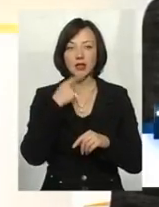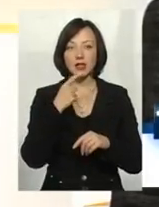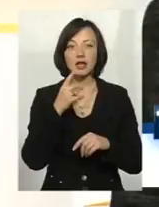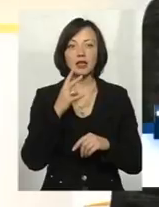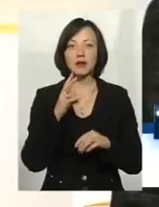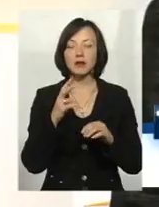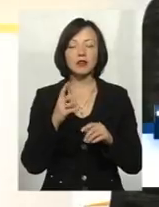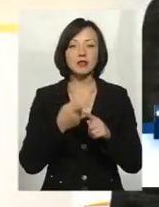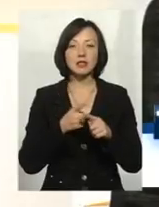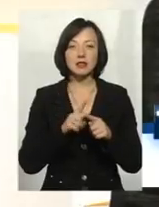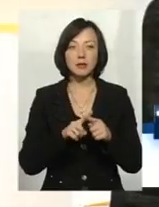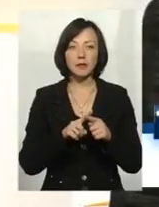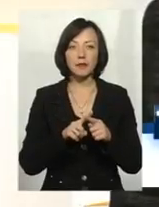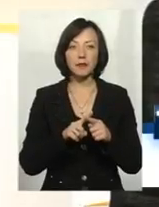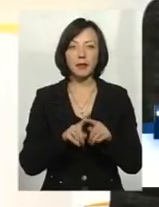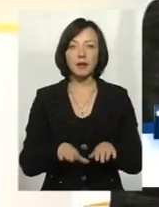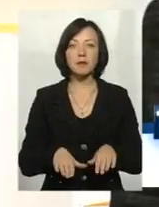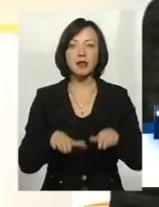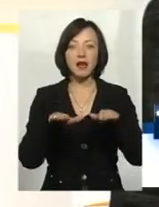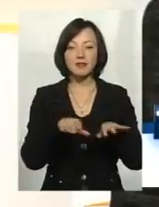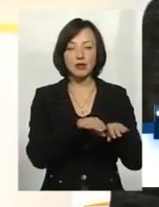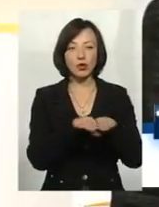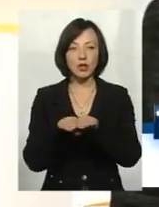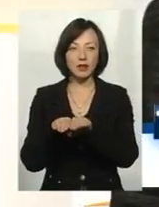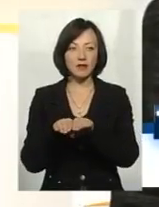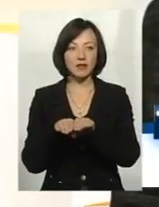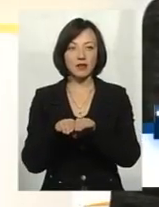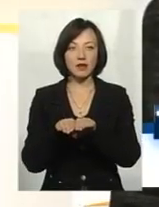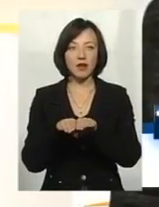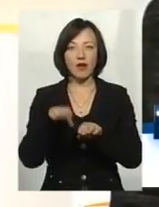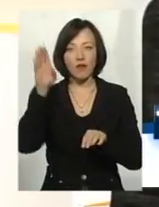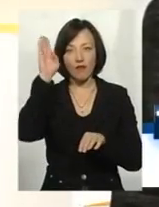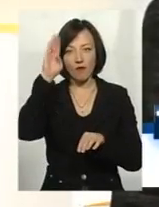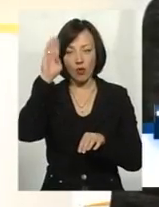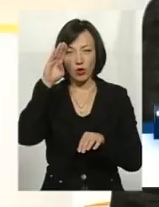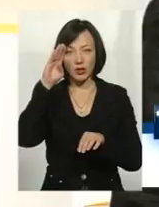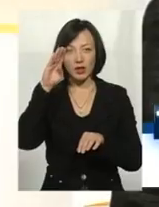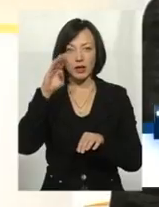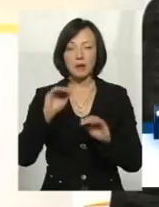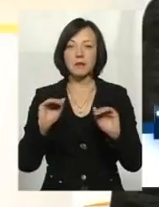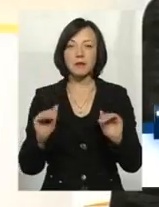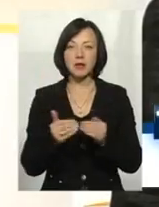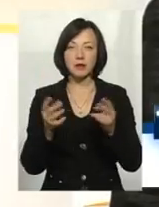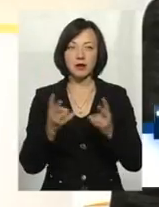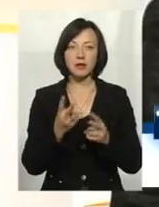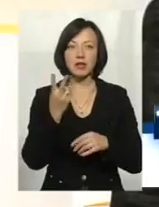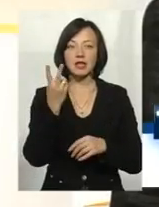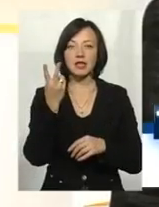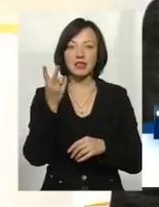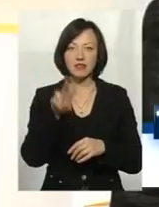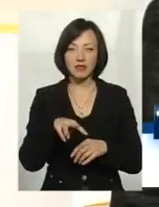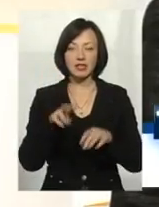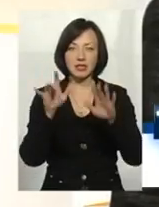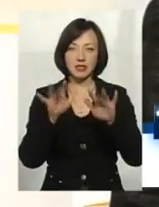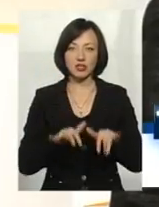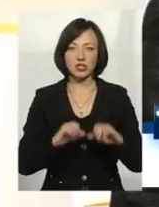сказала, щоб піднявся до того рівня, рівень грунтових вод, мінімум треба дві сніжніх зами.